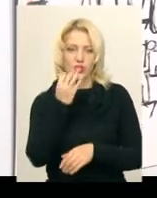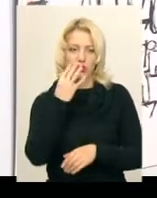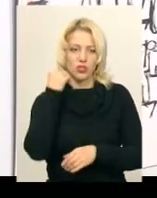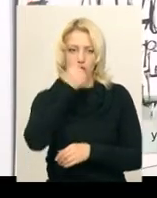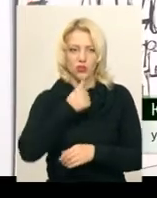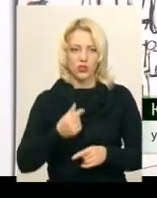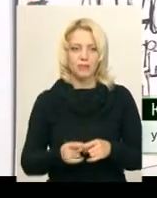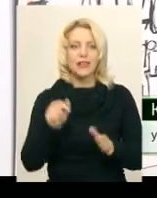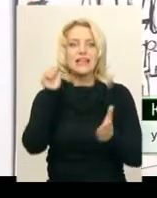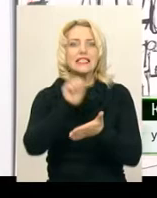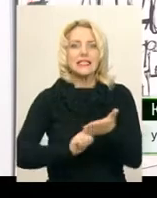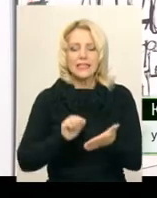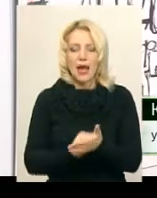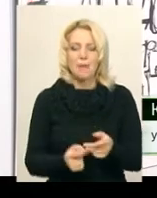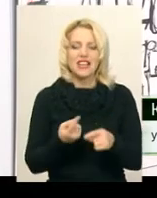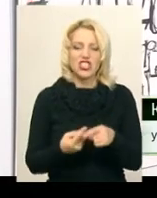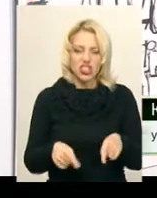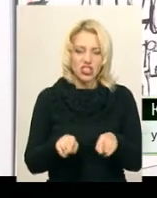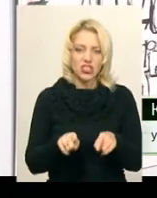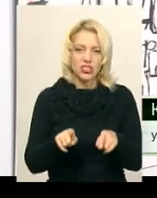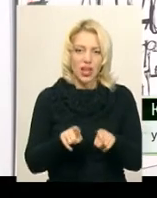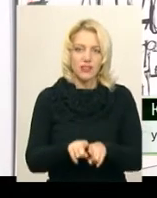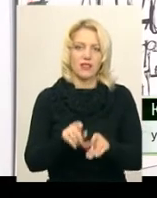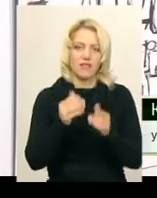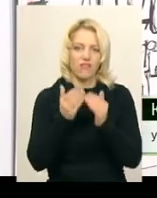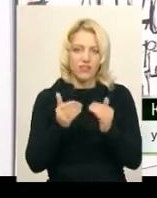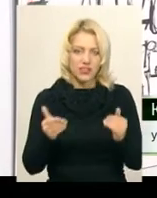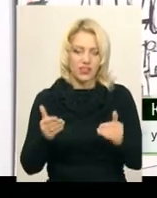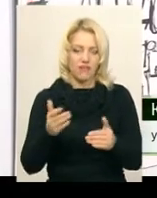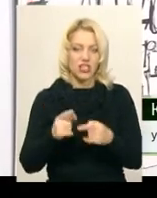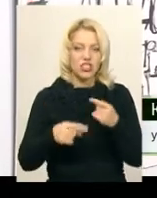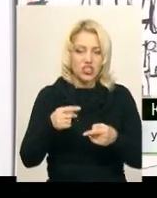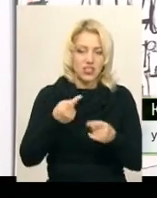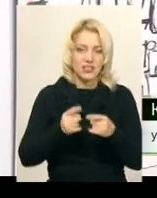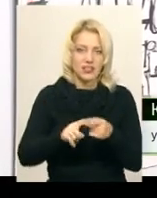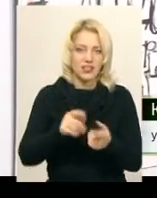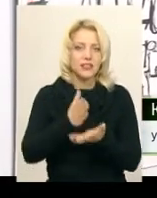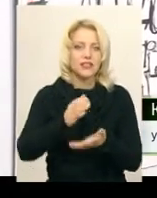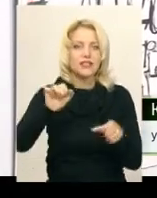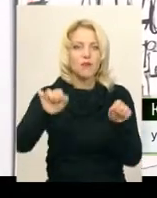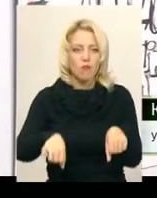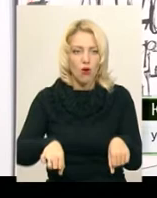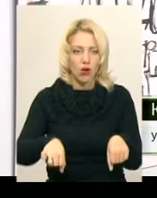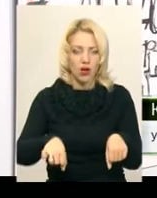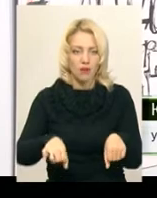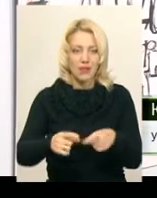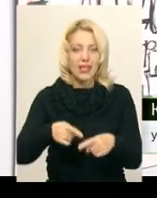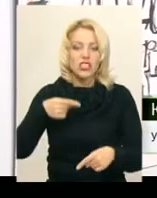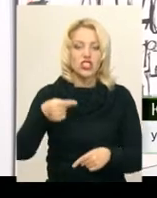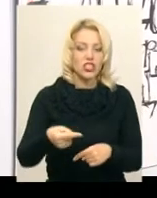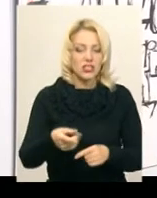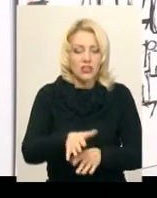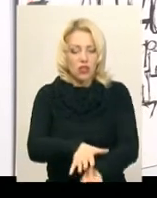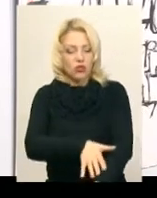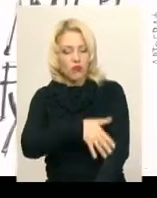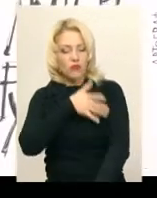Саме через отакі виставки є змога через довший